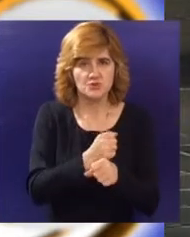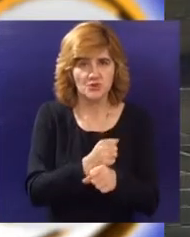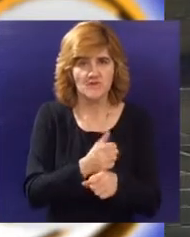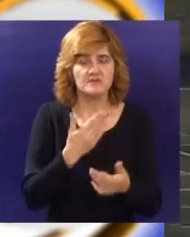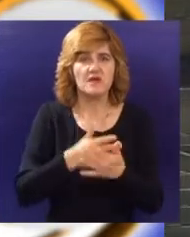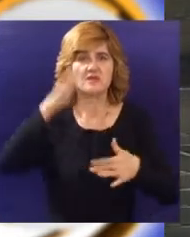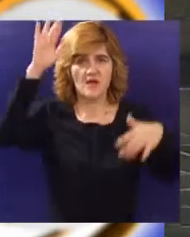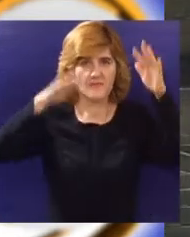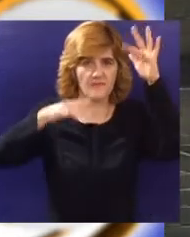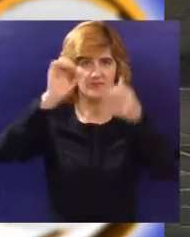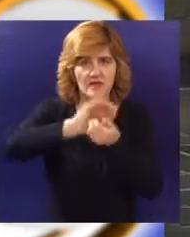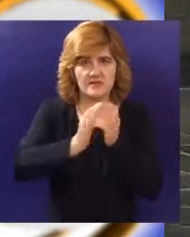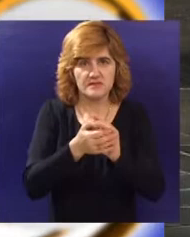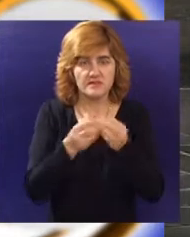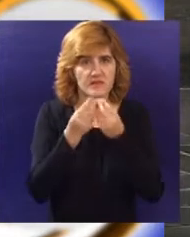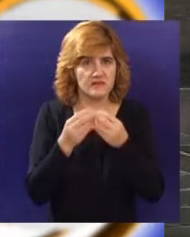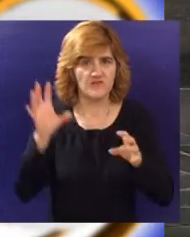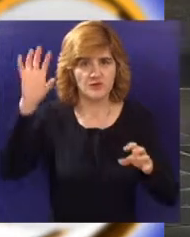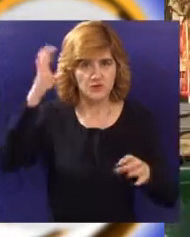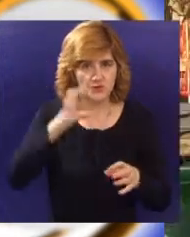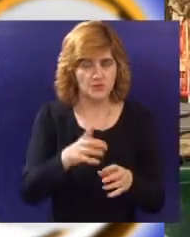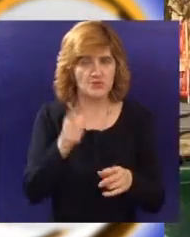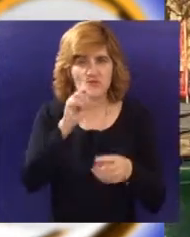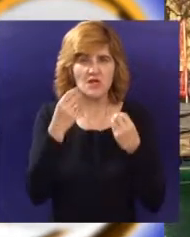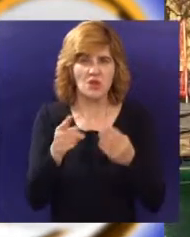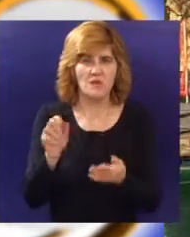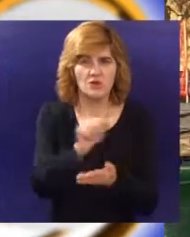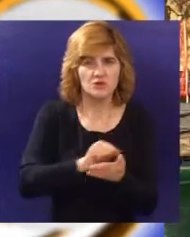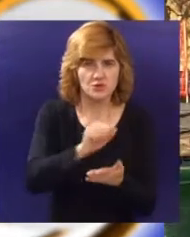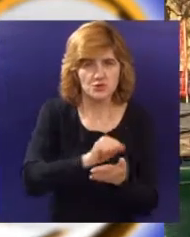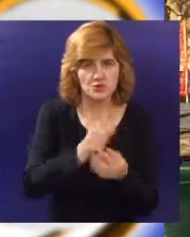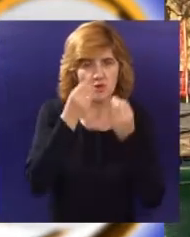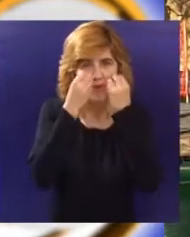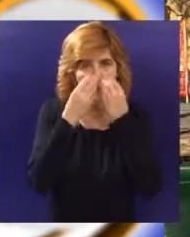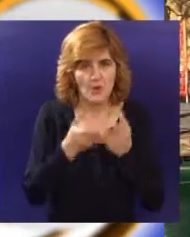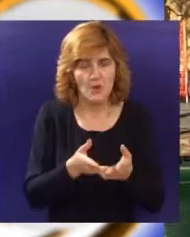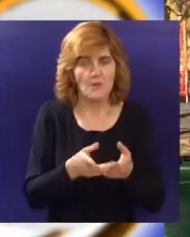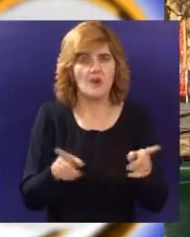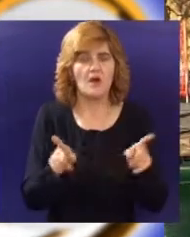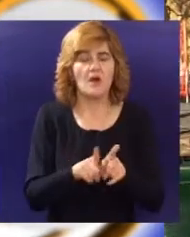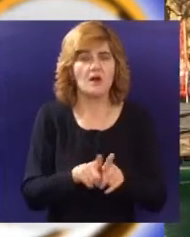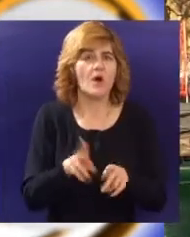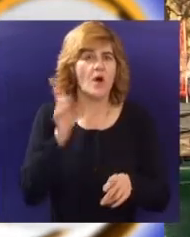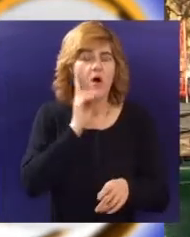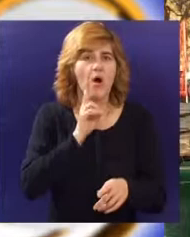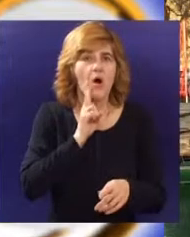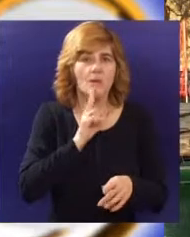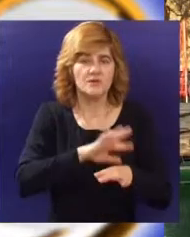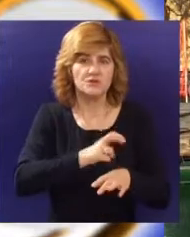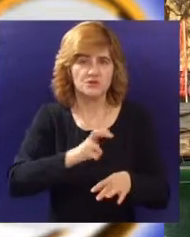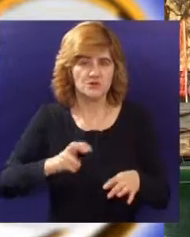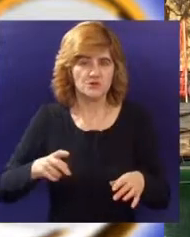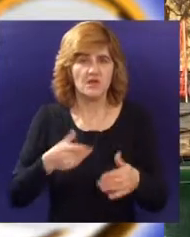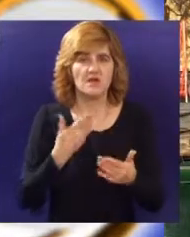atmosferskim uticajima, zatim da je neadekvatno čišćena raznim hemikalijama, kao da su u pitanju obične kuhinske pločice, te da je pre